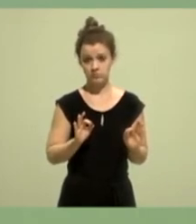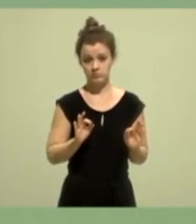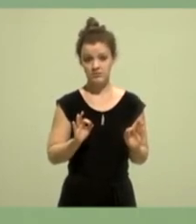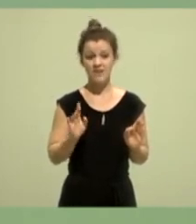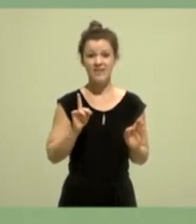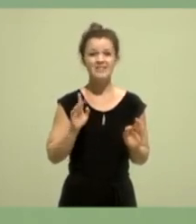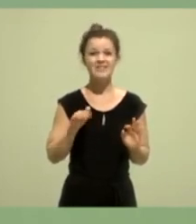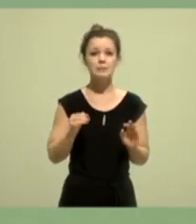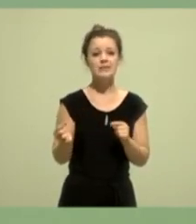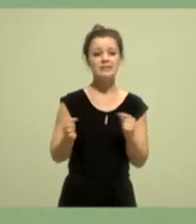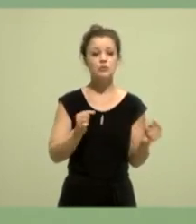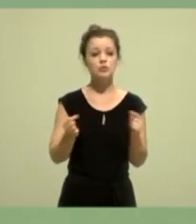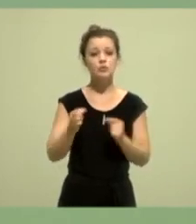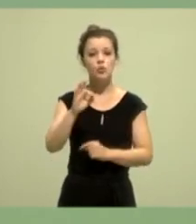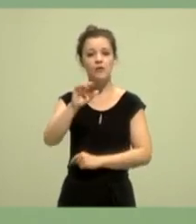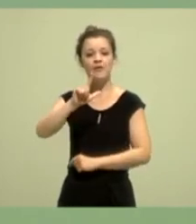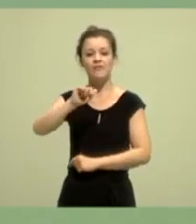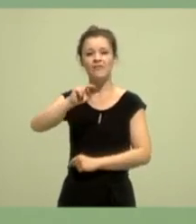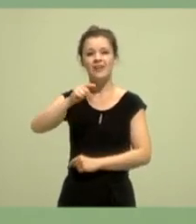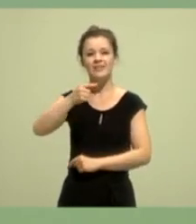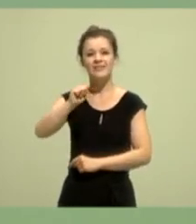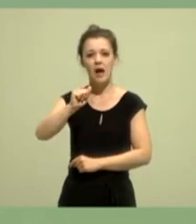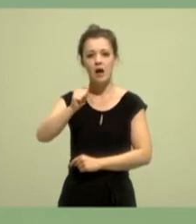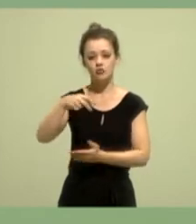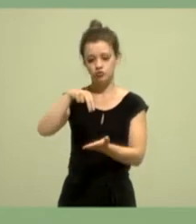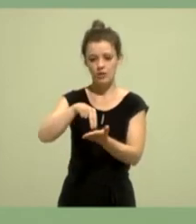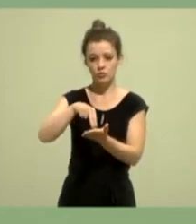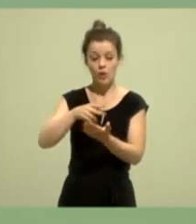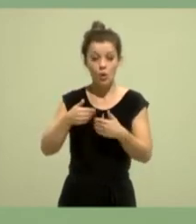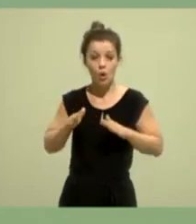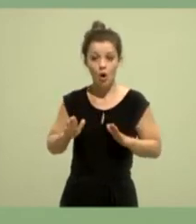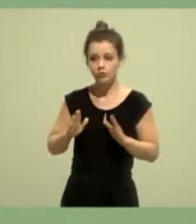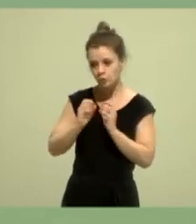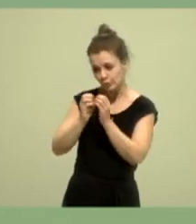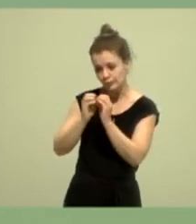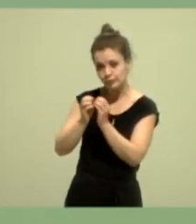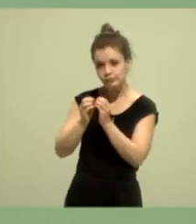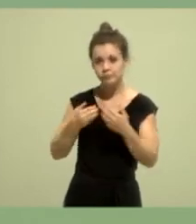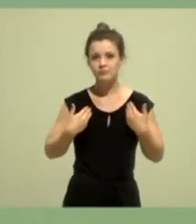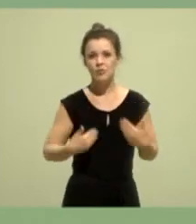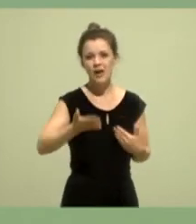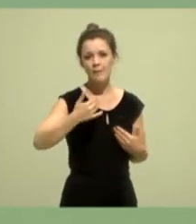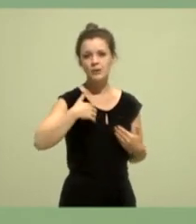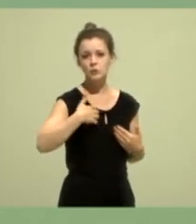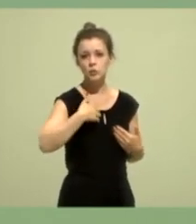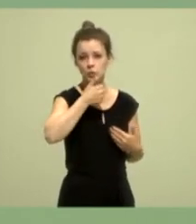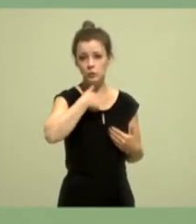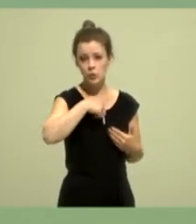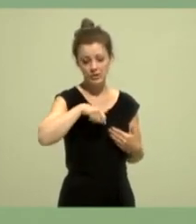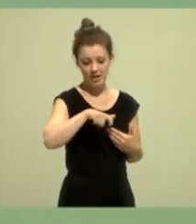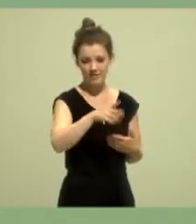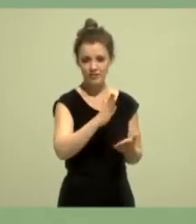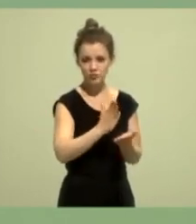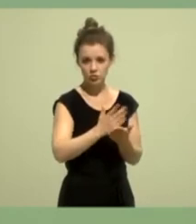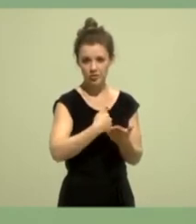-Statut gibt. Und ich bin da sehr offen dafür, dass wir da zusammen dran arbeiten. Als politische Geschäftsführung in der Grün-Jugend NRW hatten wir auch schon diese Debatten. Und die haben wir